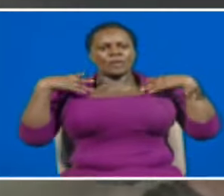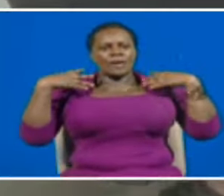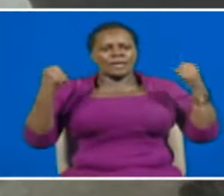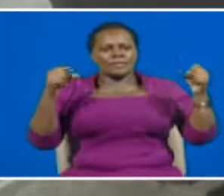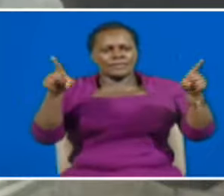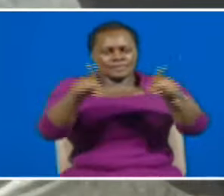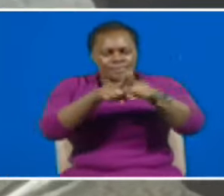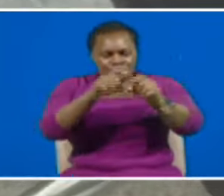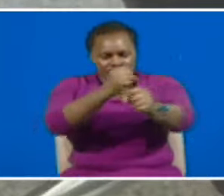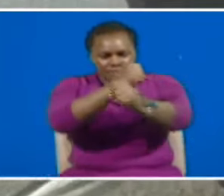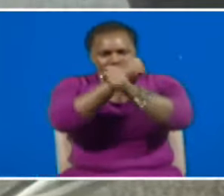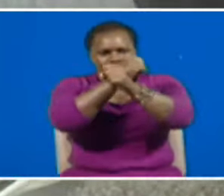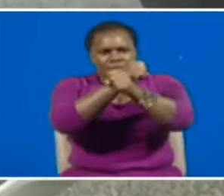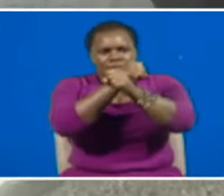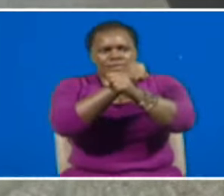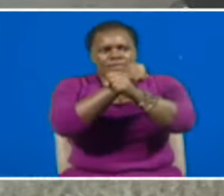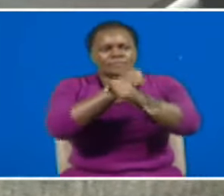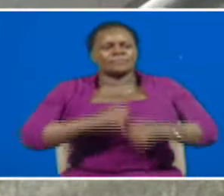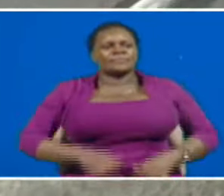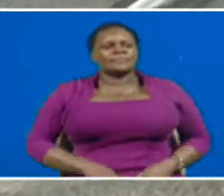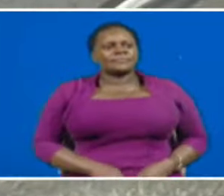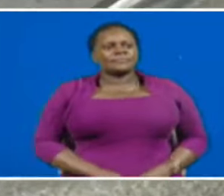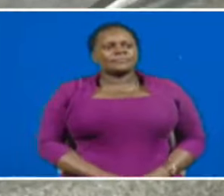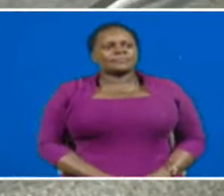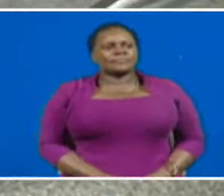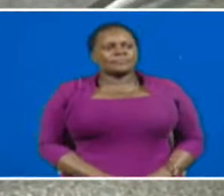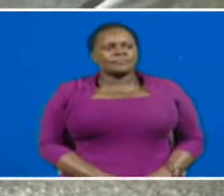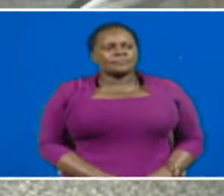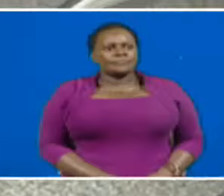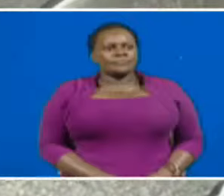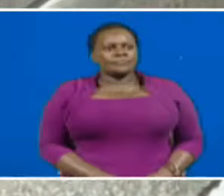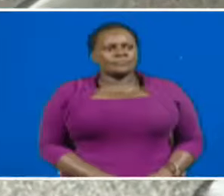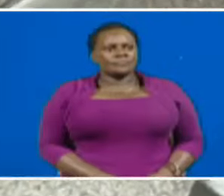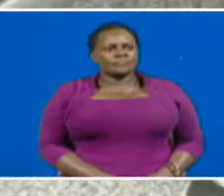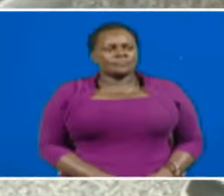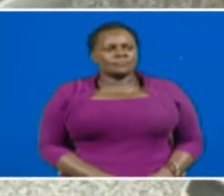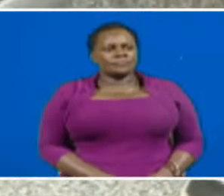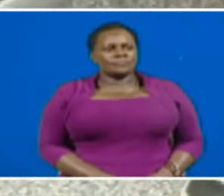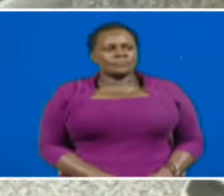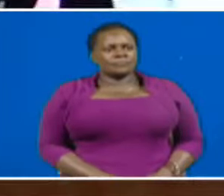Sawia na Usalama. Innocent Ogaro, KTN News.